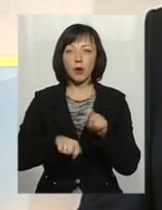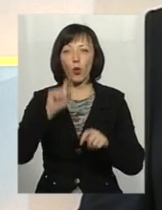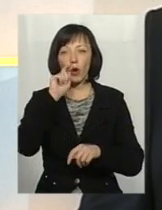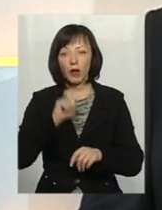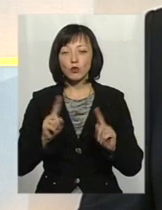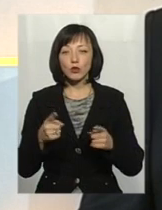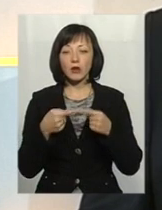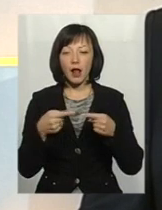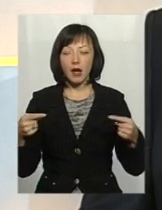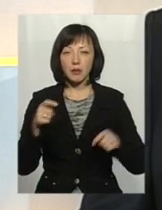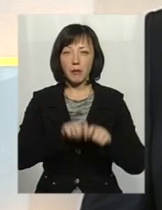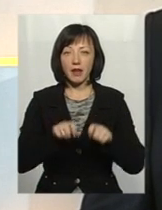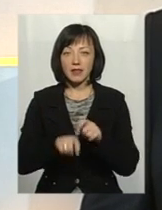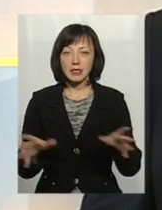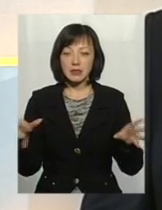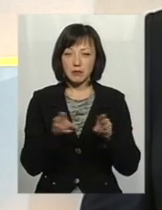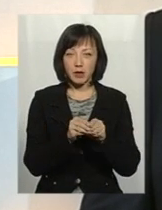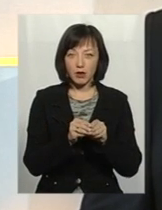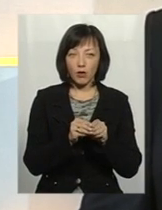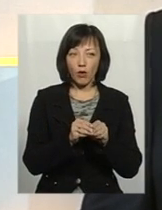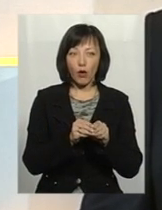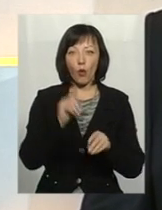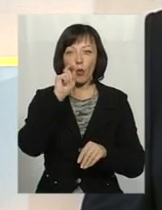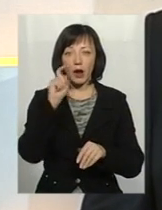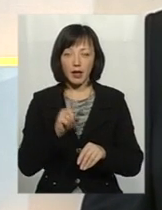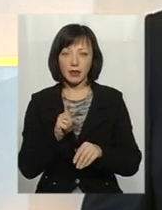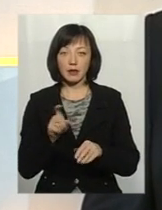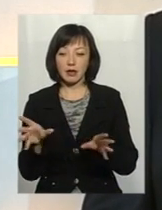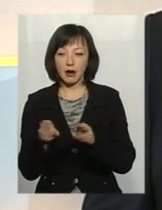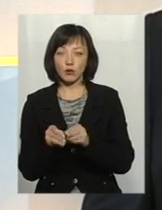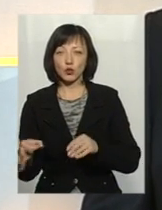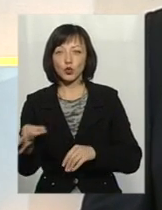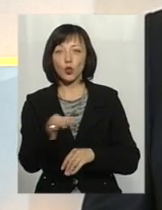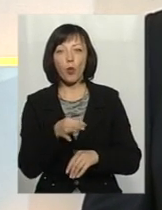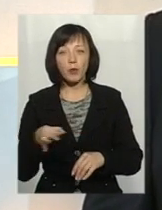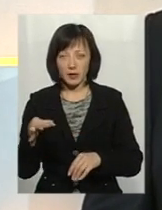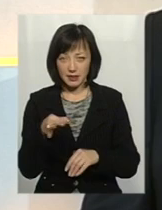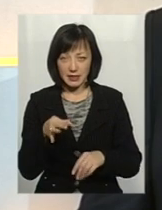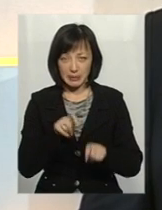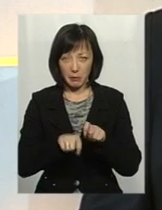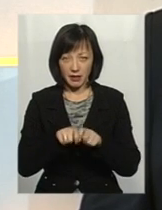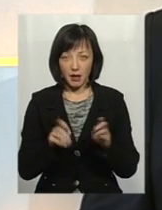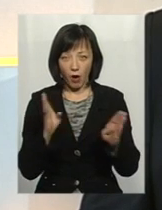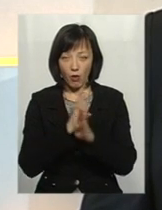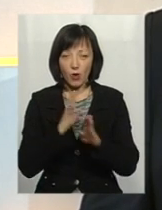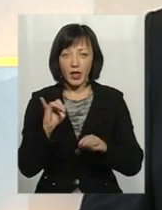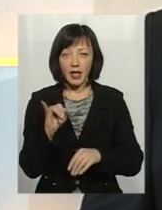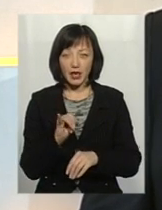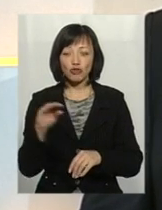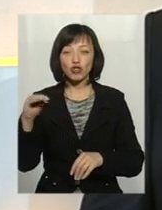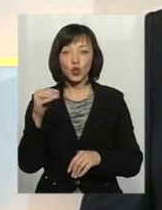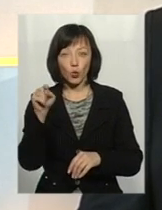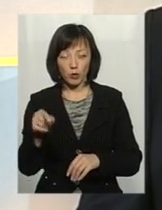перевірок проводилося спільно Державної екологічної інспекції України і Державної екологічної інспекції у Хмельницькій області та інспекцією, відповідно, у